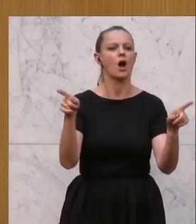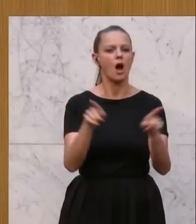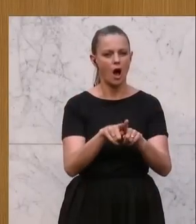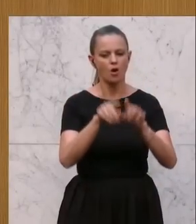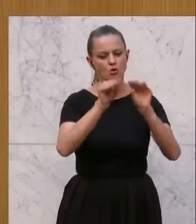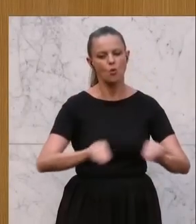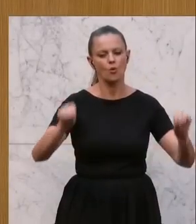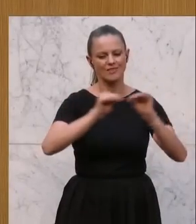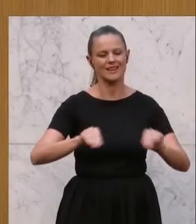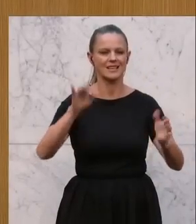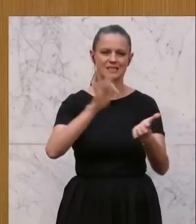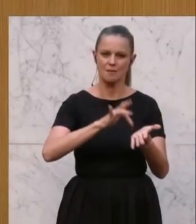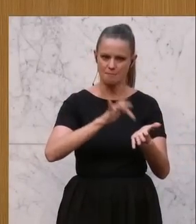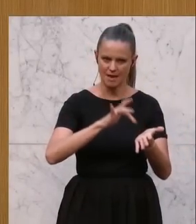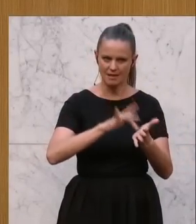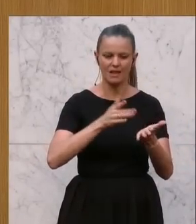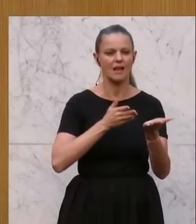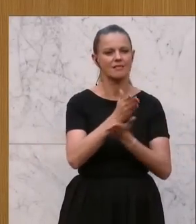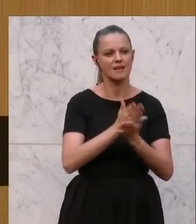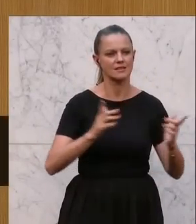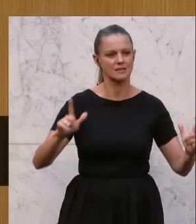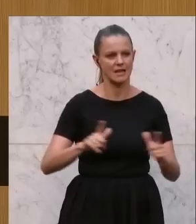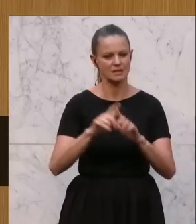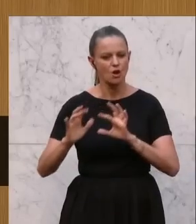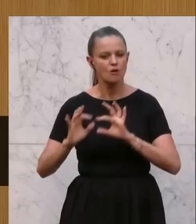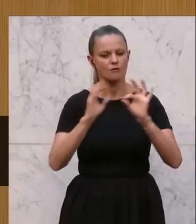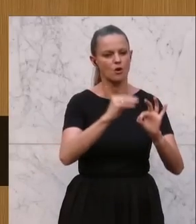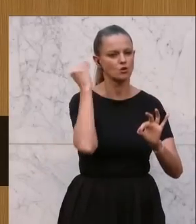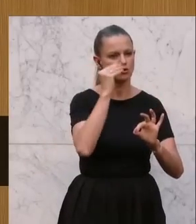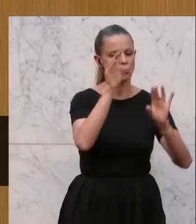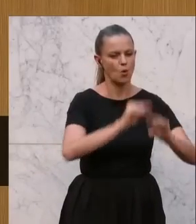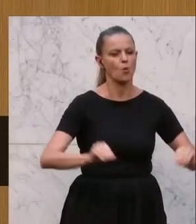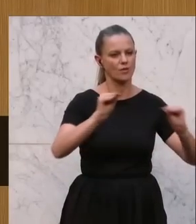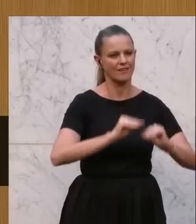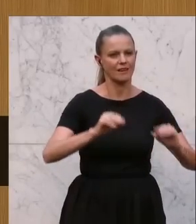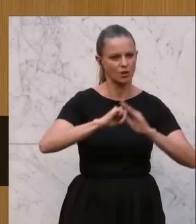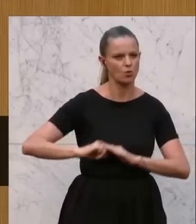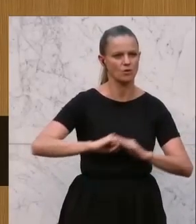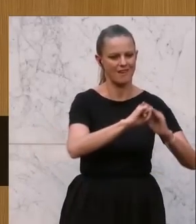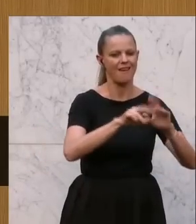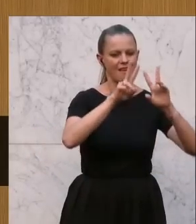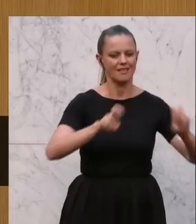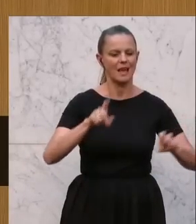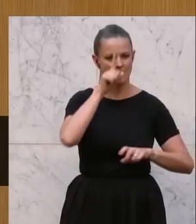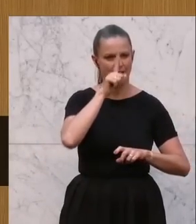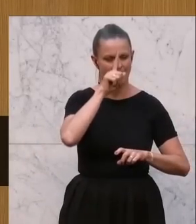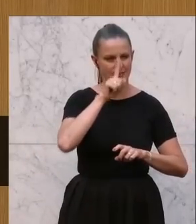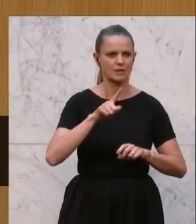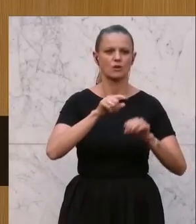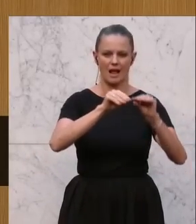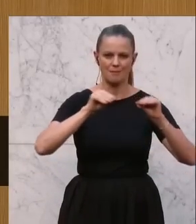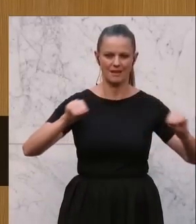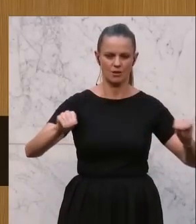Unterrichtsmittel und Dienstleistungen zur Unterstützung des schulischen Unterrichts im Themenfeld Sexualpädagogik haben